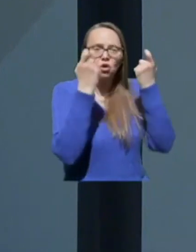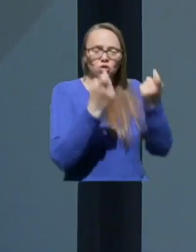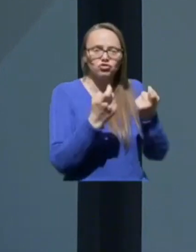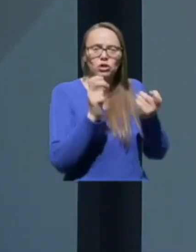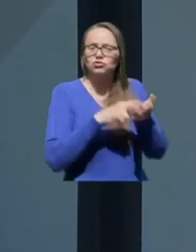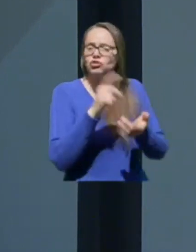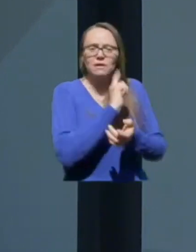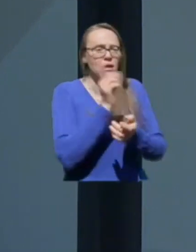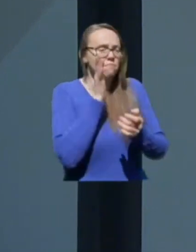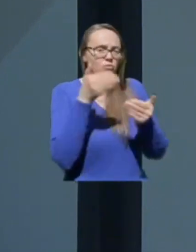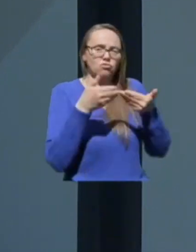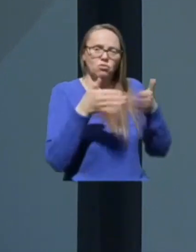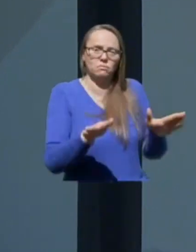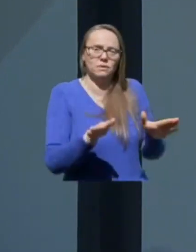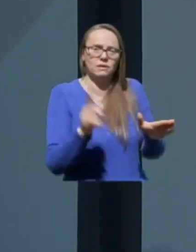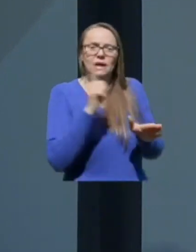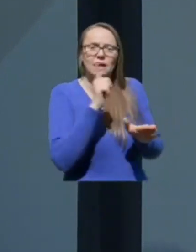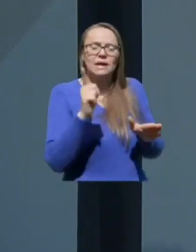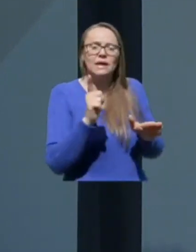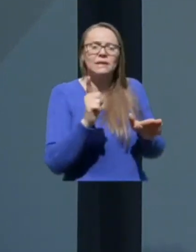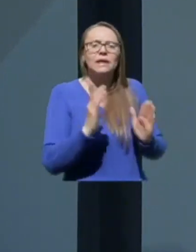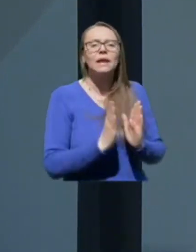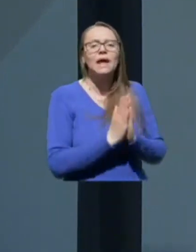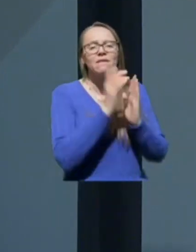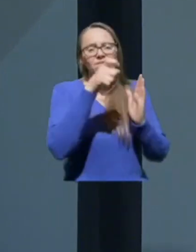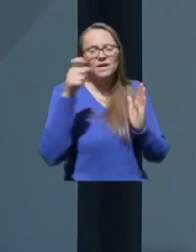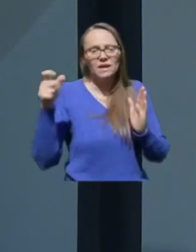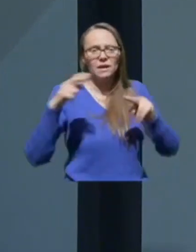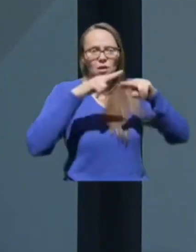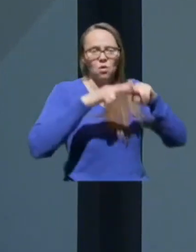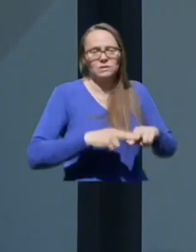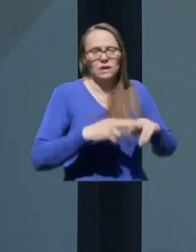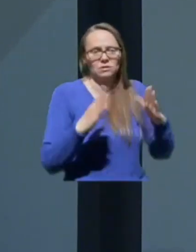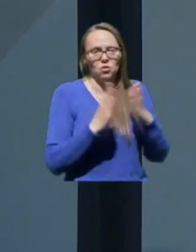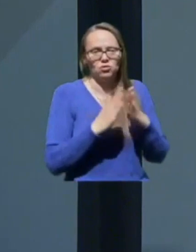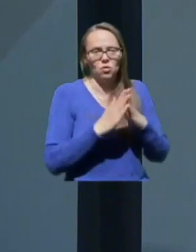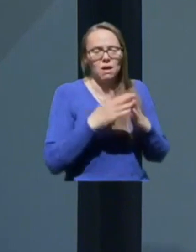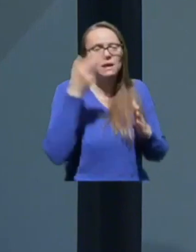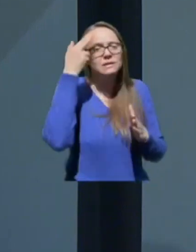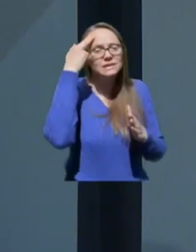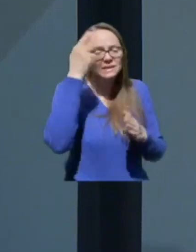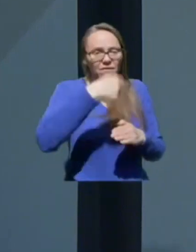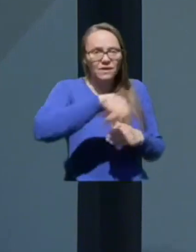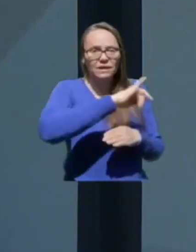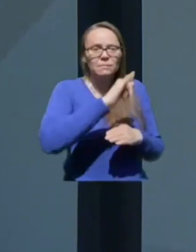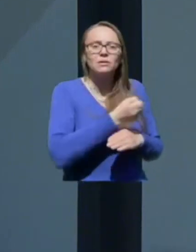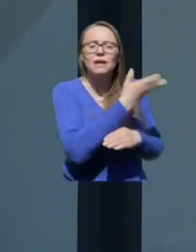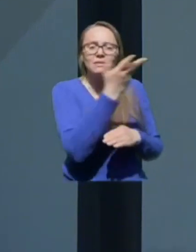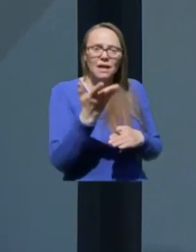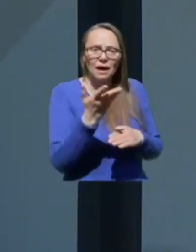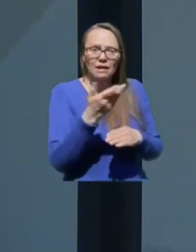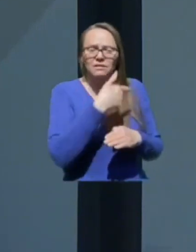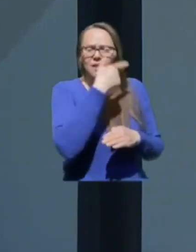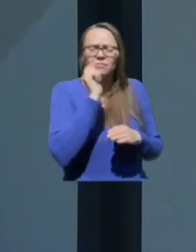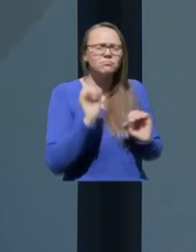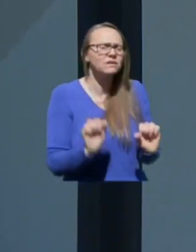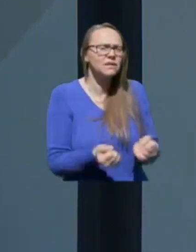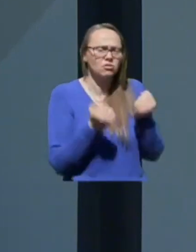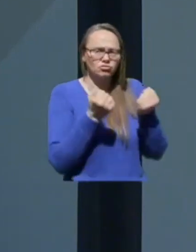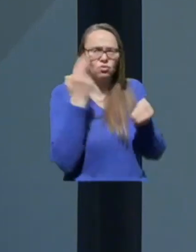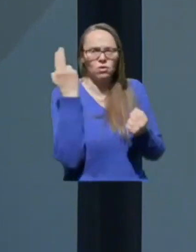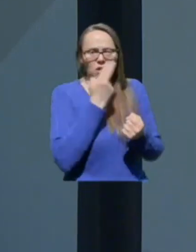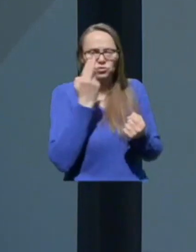odprte in da najverniki ostanejo doma. Zavedamo se, da nekateri verniki to težko razumajo.